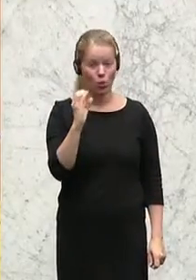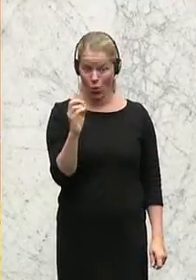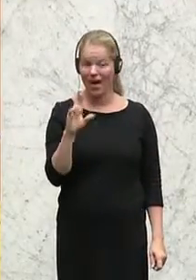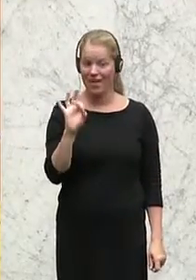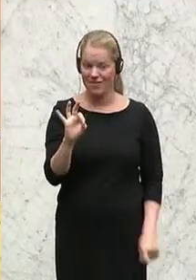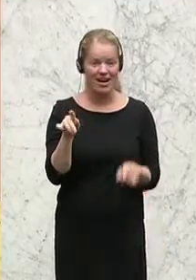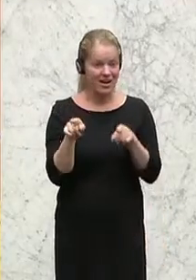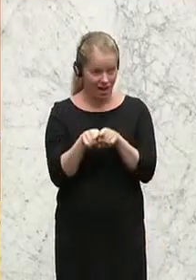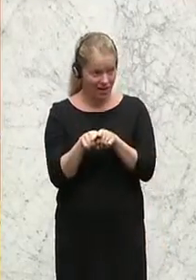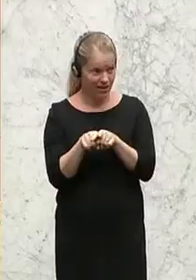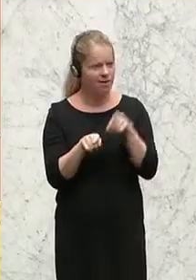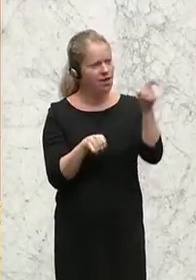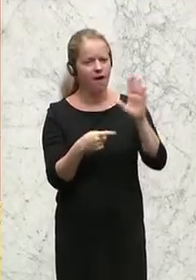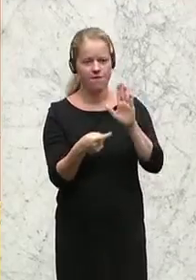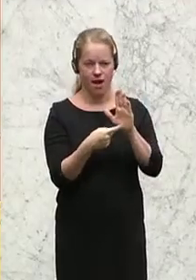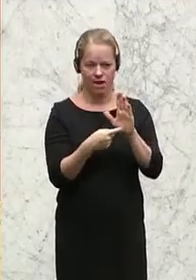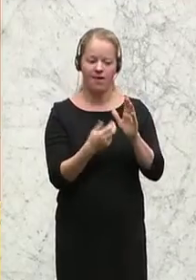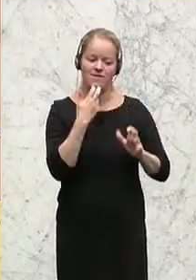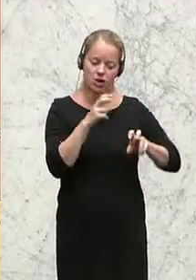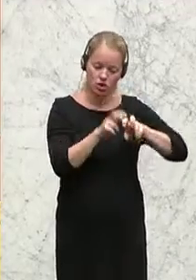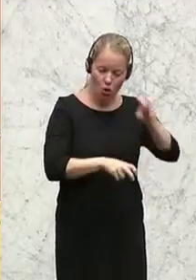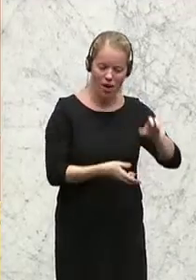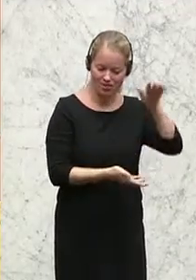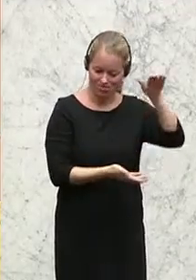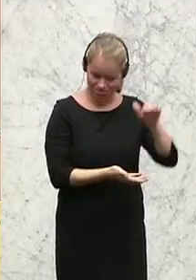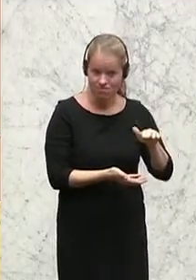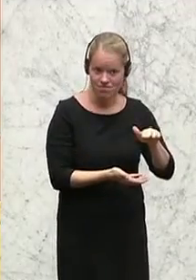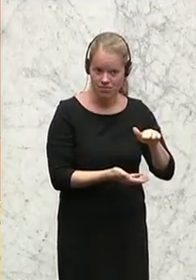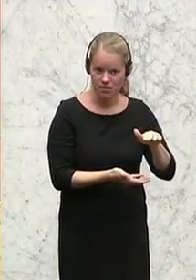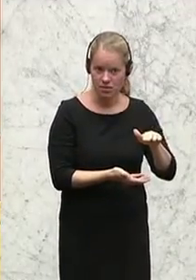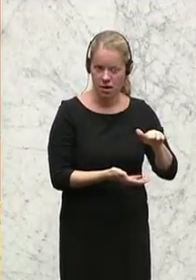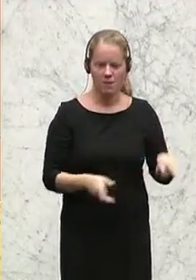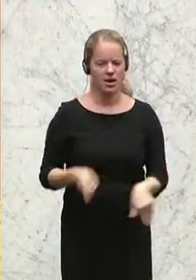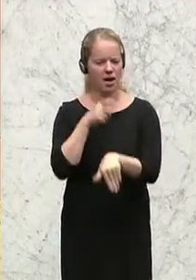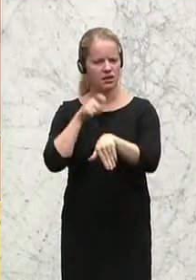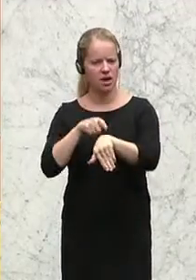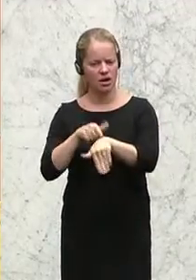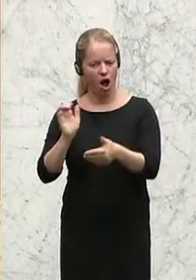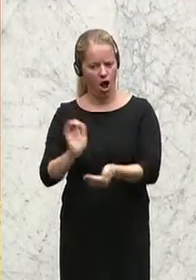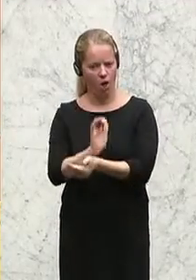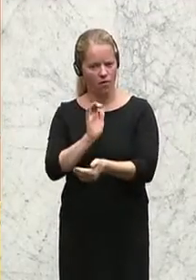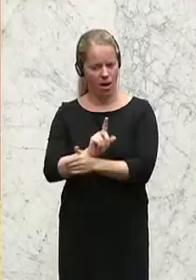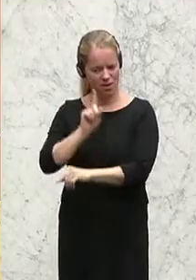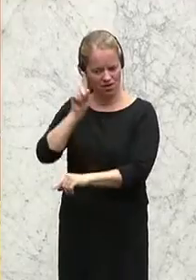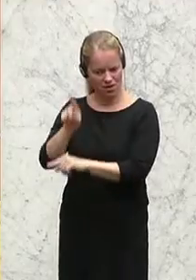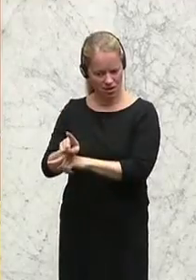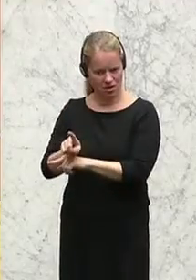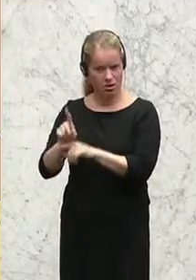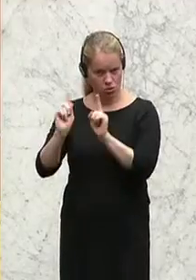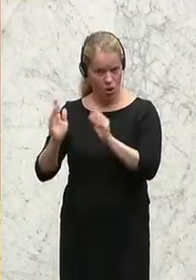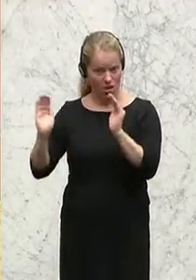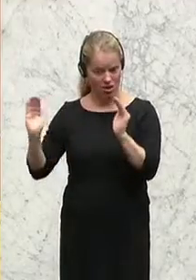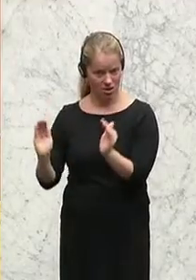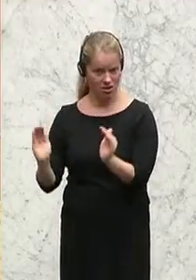auf der einen Seite staatlich die Steuern senken, Sie wollen aber gleichzeitig den Kernauftrag des ORF reduzieren, dann